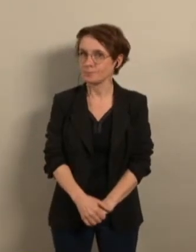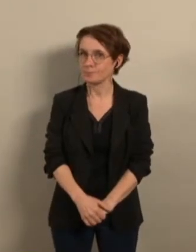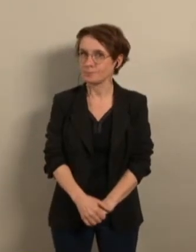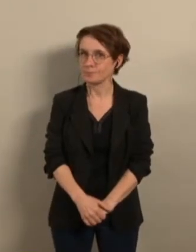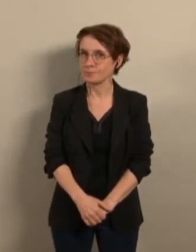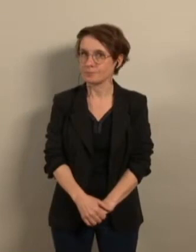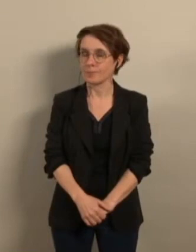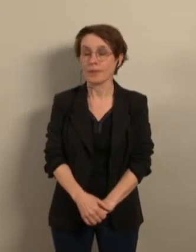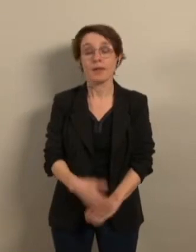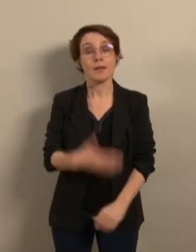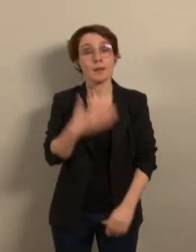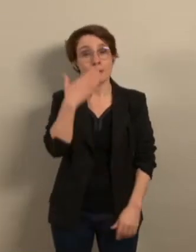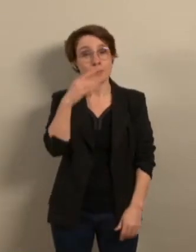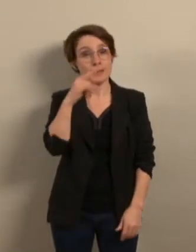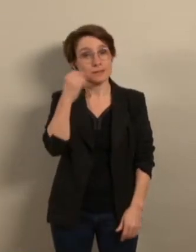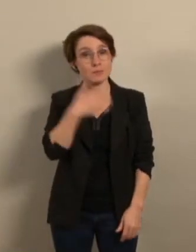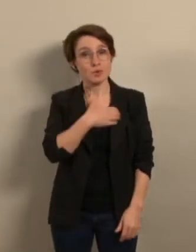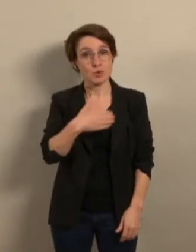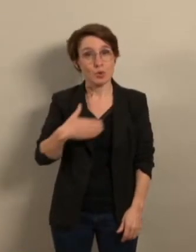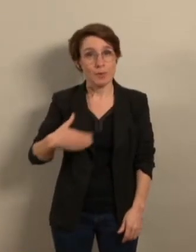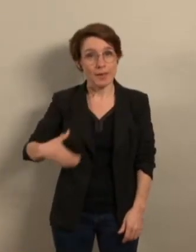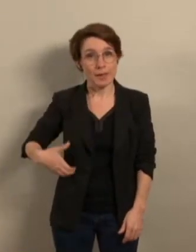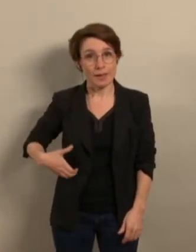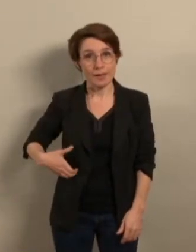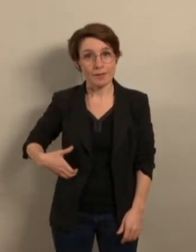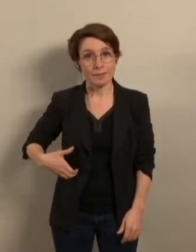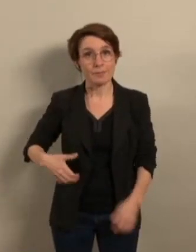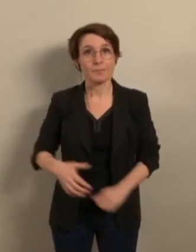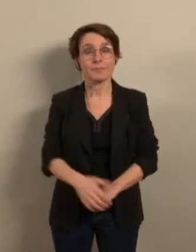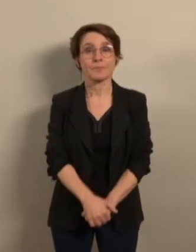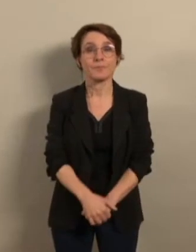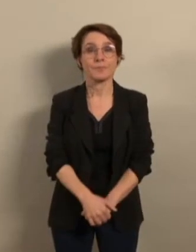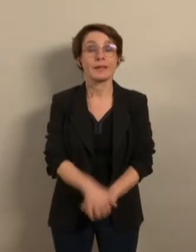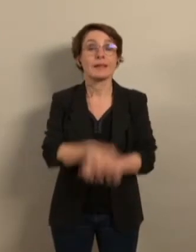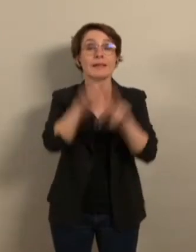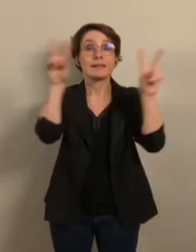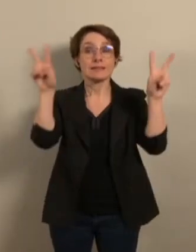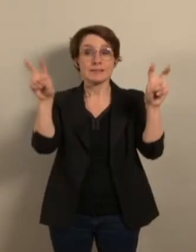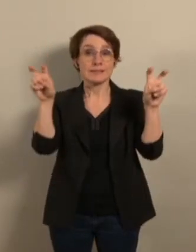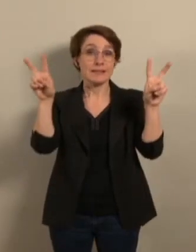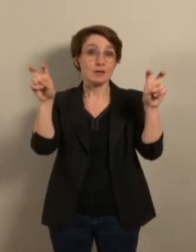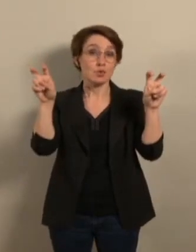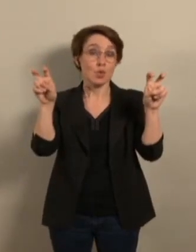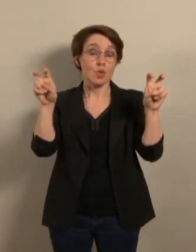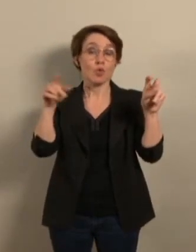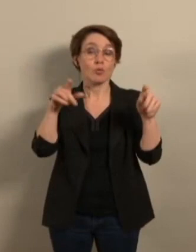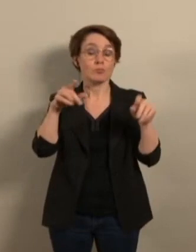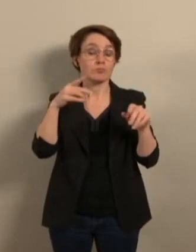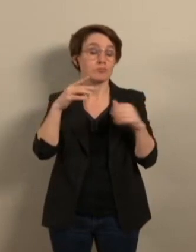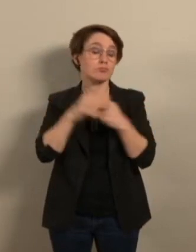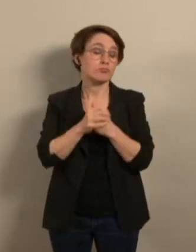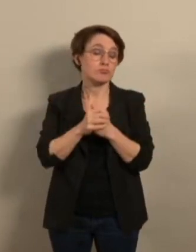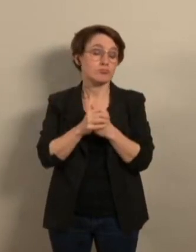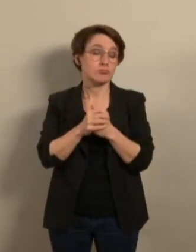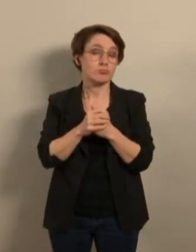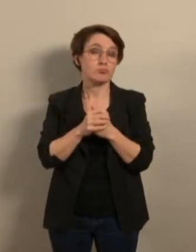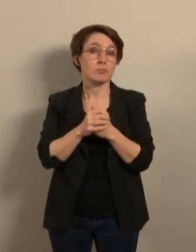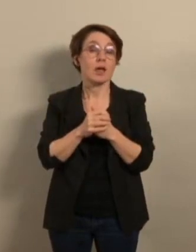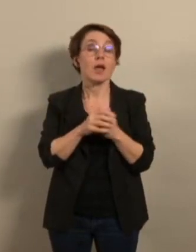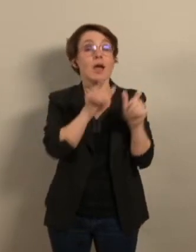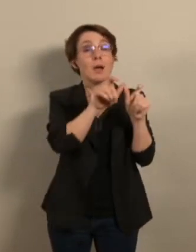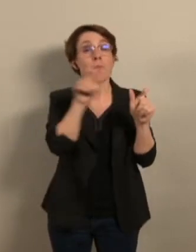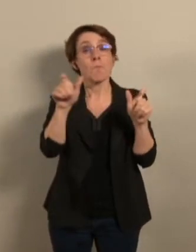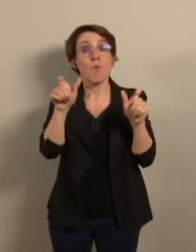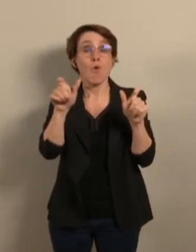Je vais commencer par une citation d'Alfred Cabu. Les mots sont comme des sacs, ils prennent la forme de ce que l'on met dedans.